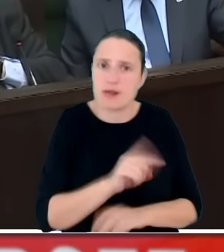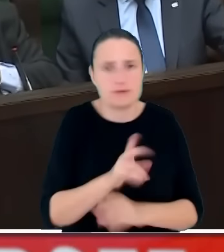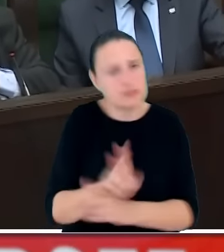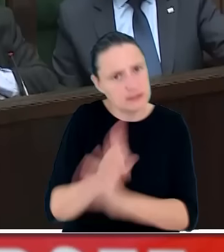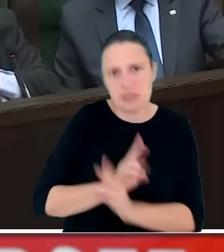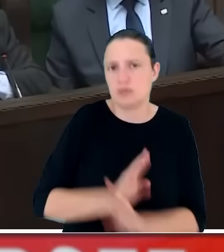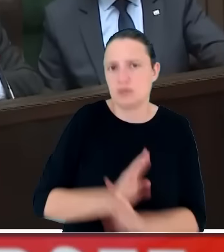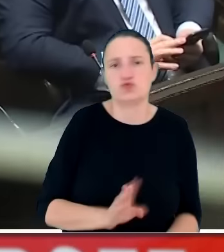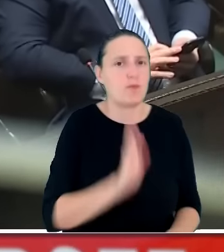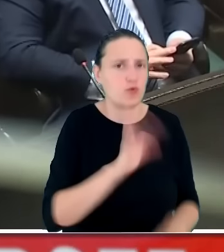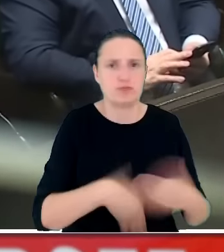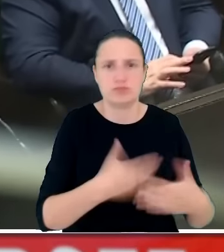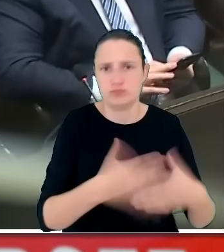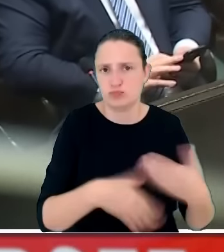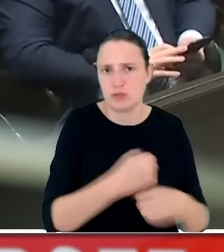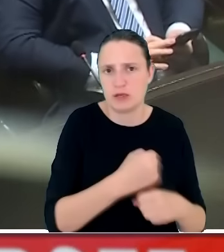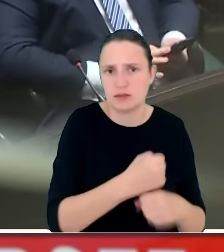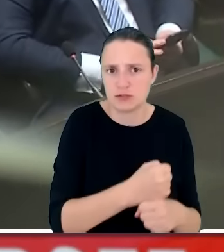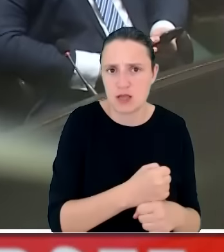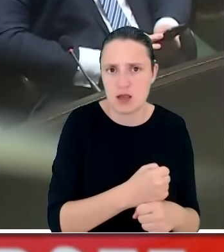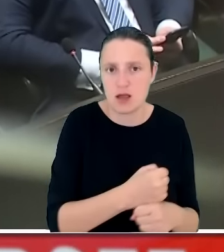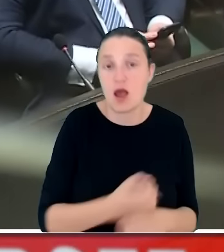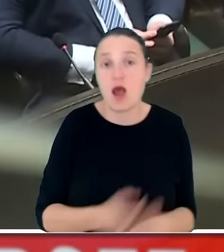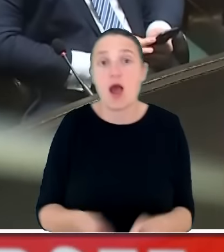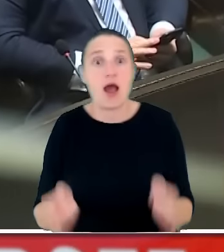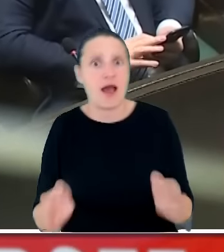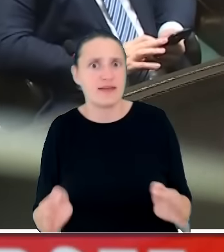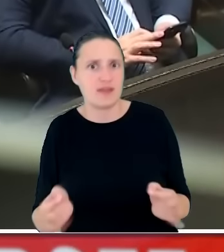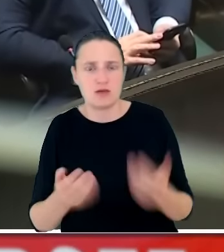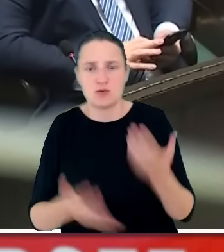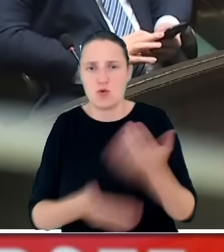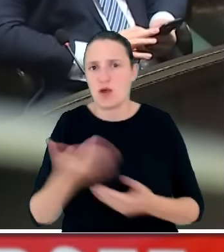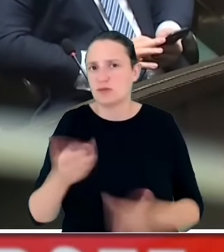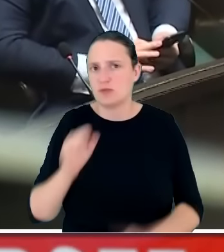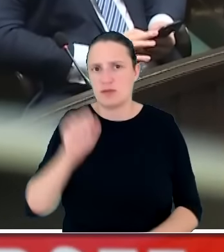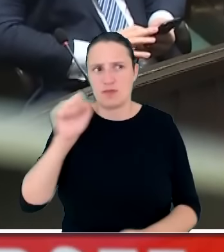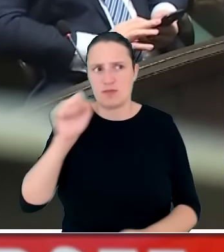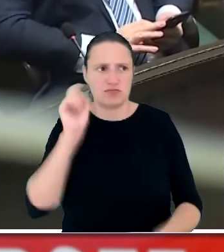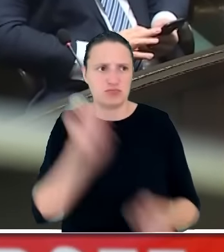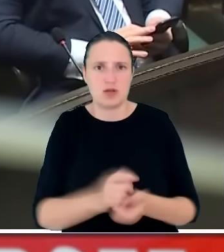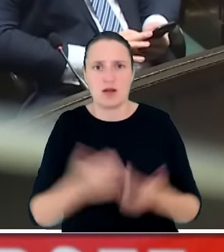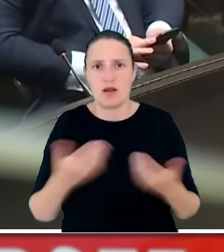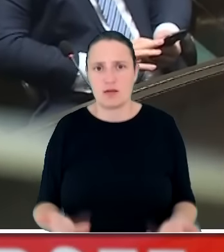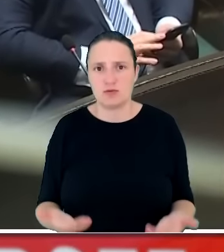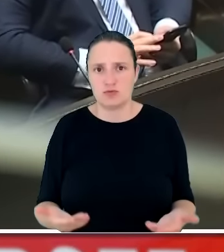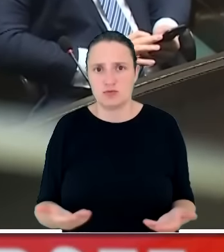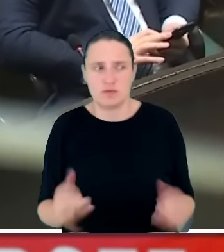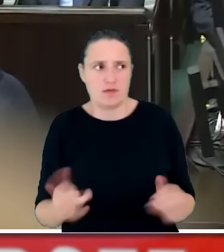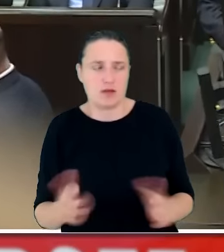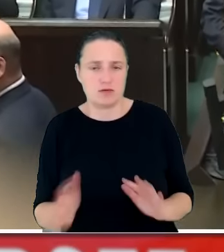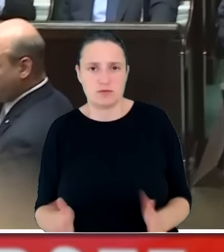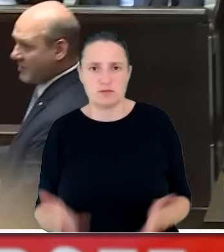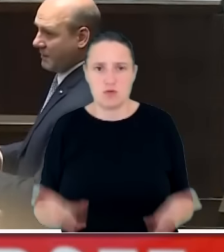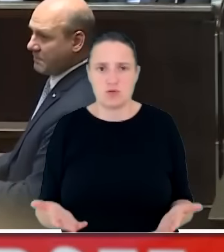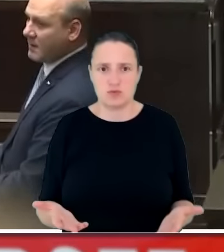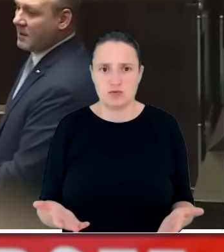Natomiast to, co się dzieje, to jest typowe zaprzeczenie demokracji. Jeżeli ktoś chce w taki sposób postępować, że głodzić,